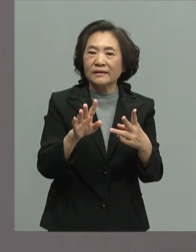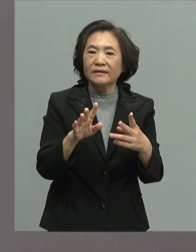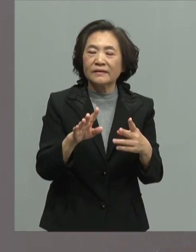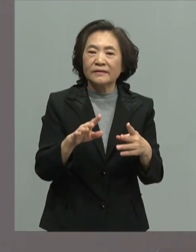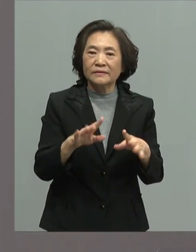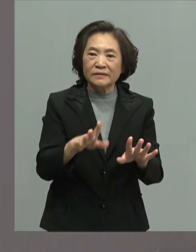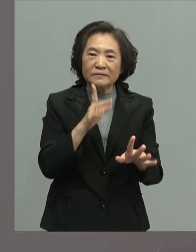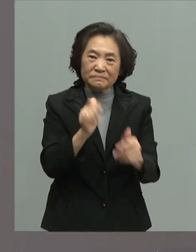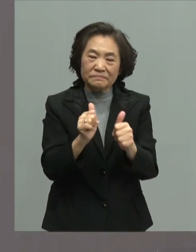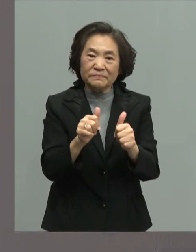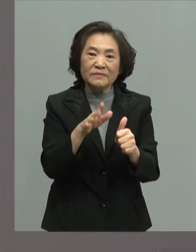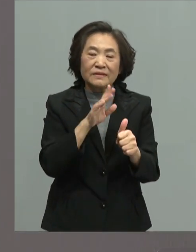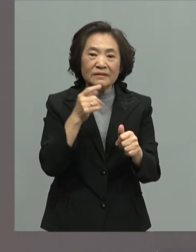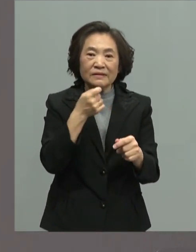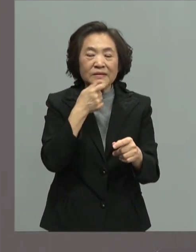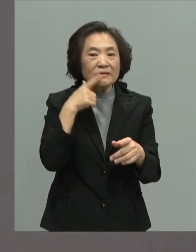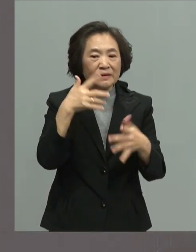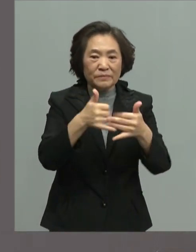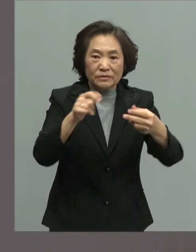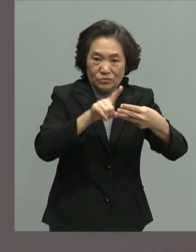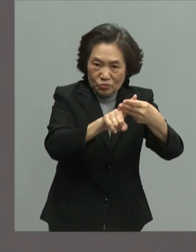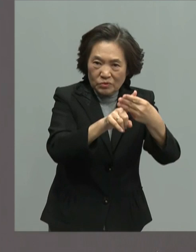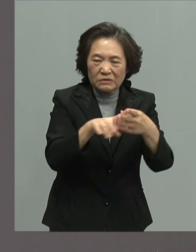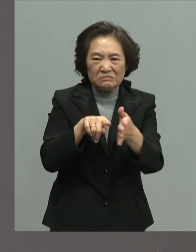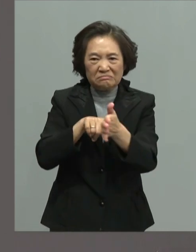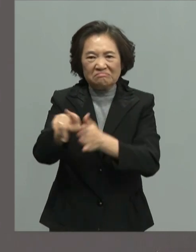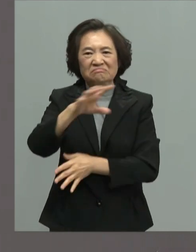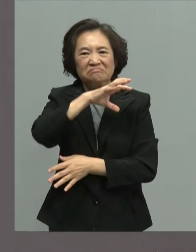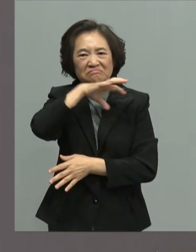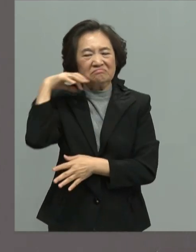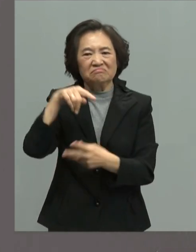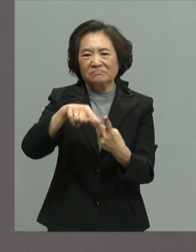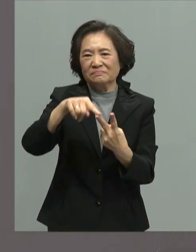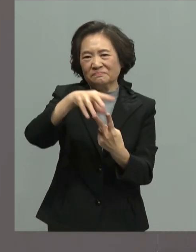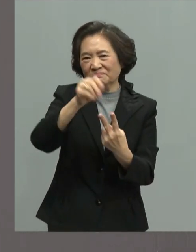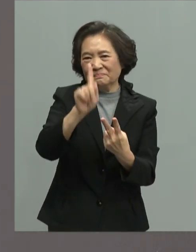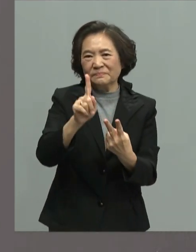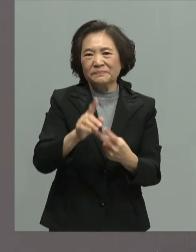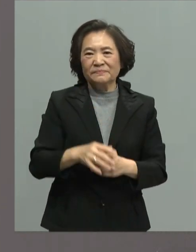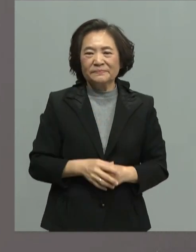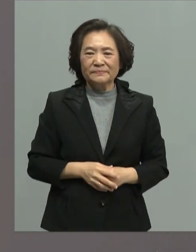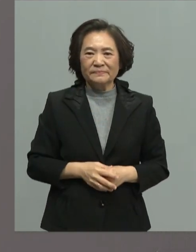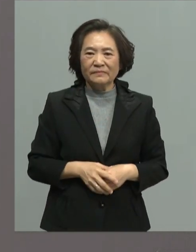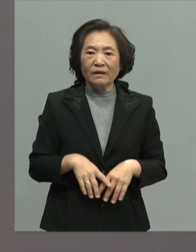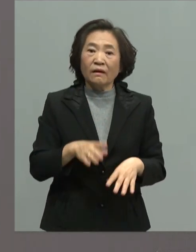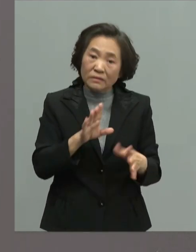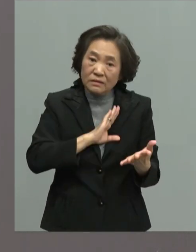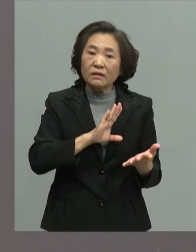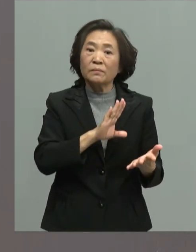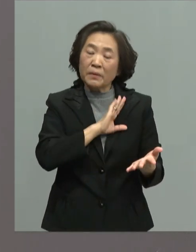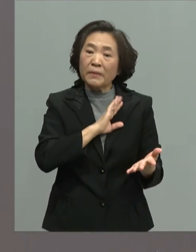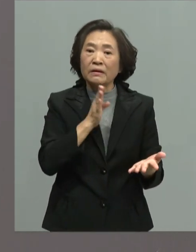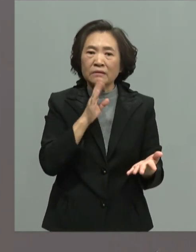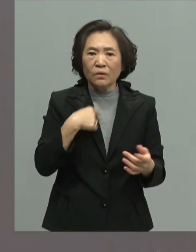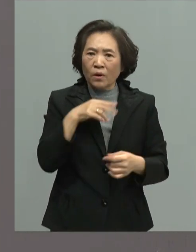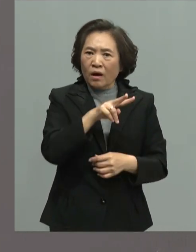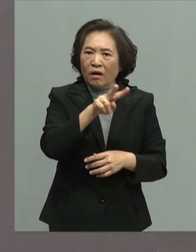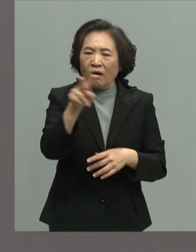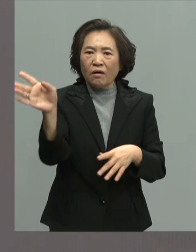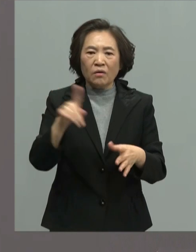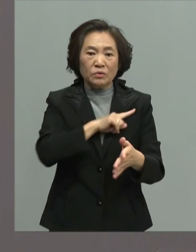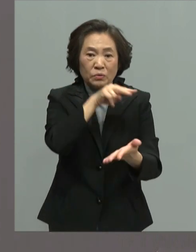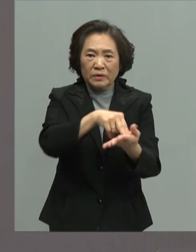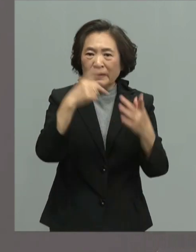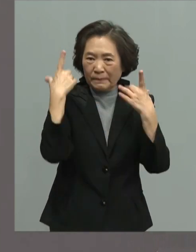民主跟专制的选择但是呢我看就不是这样我看到独立机关